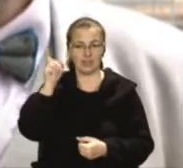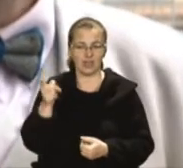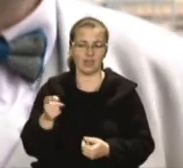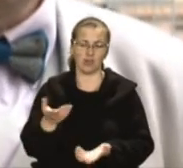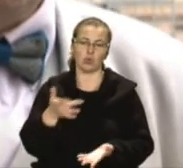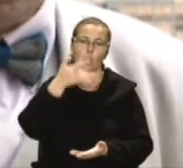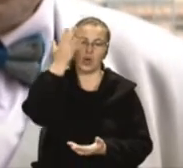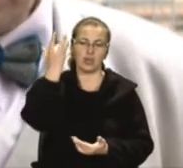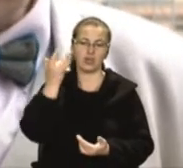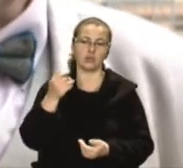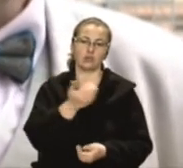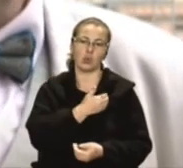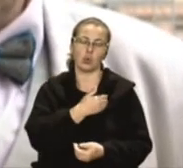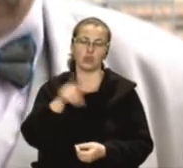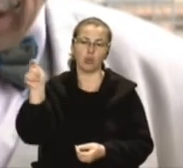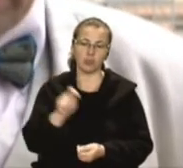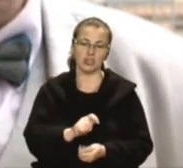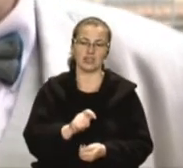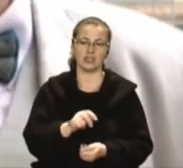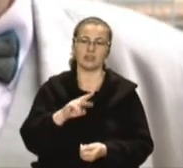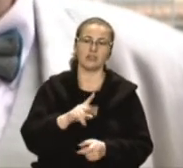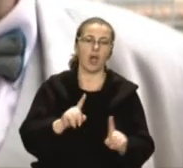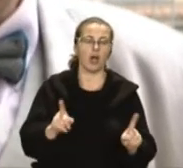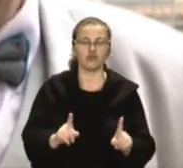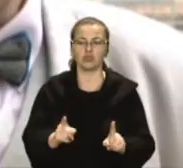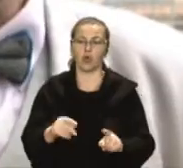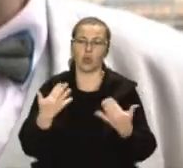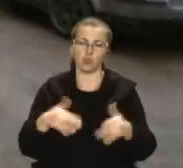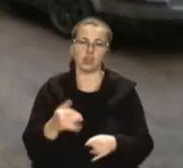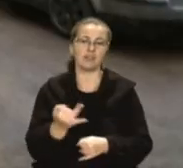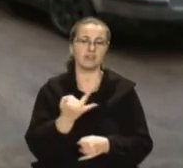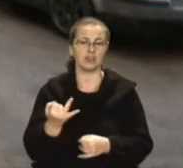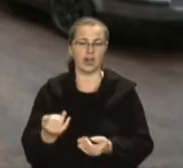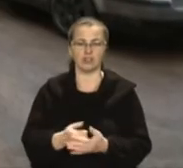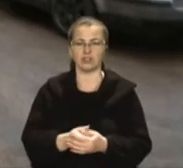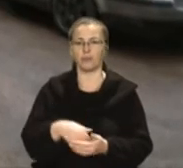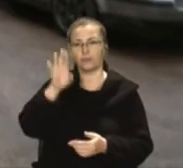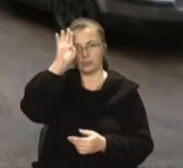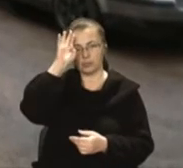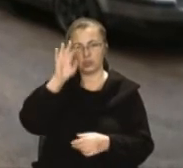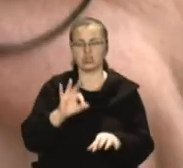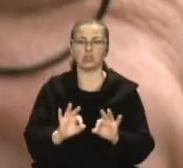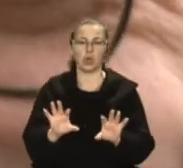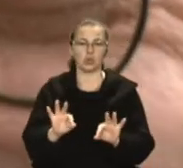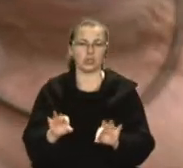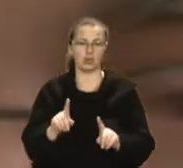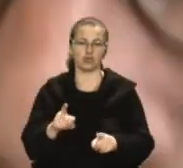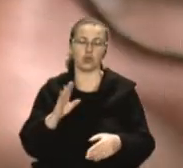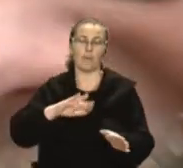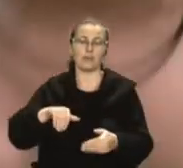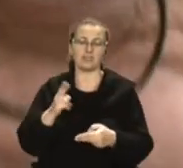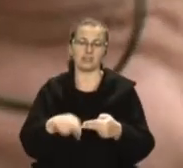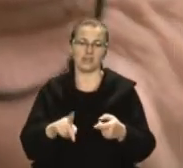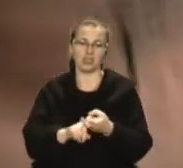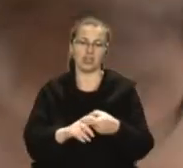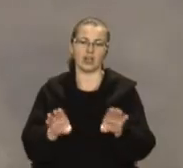літом хочемо приїхати, як там, що, до чого, вже цікавляться. Петро Радковець прогнозує, що після завершення карантину